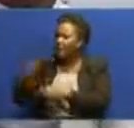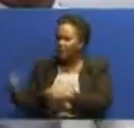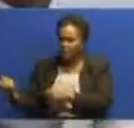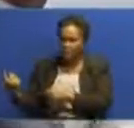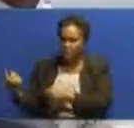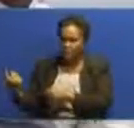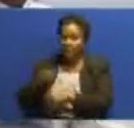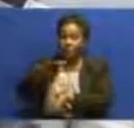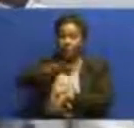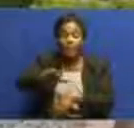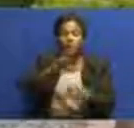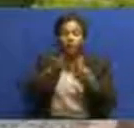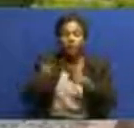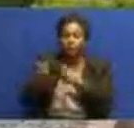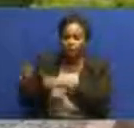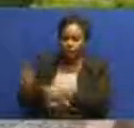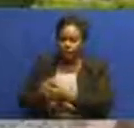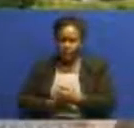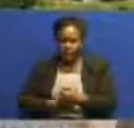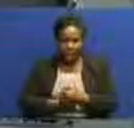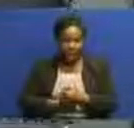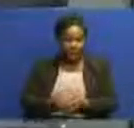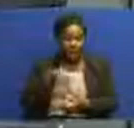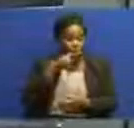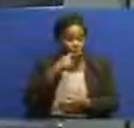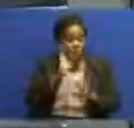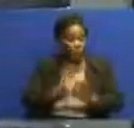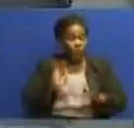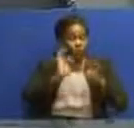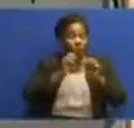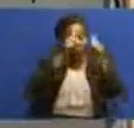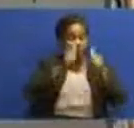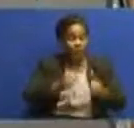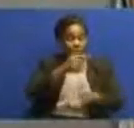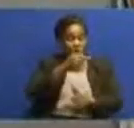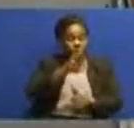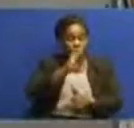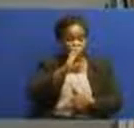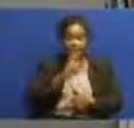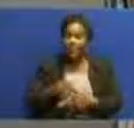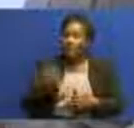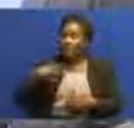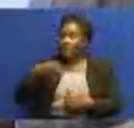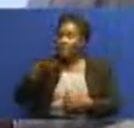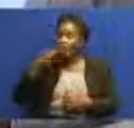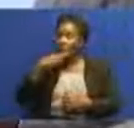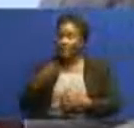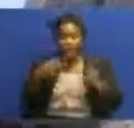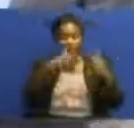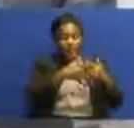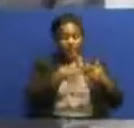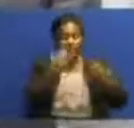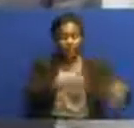maineo mbali mbali kuzungize soala kuboresha matangazo ya tbc kwa jumla wake waziri wahabari tamaduni sana na mkua daktari harisul